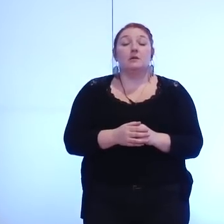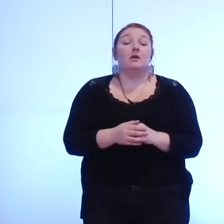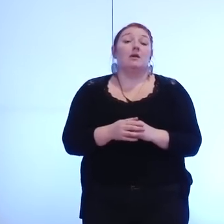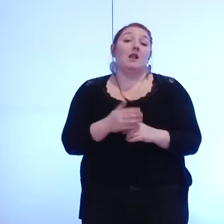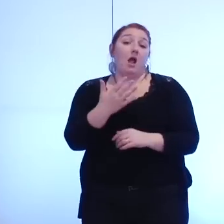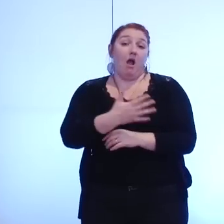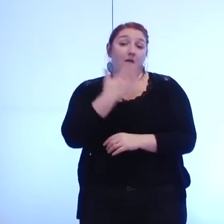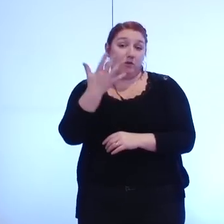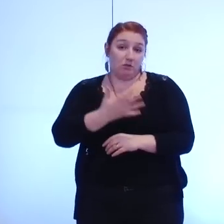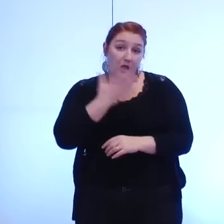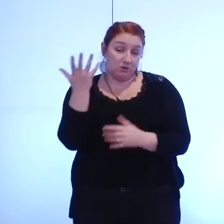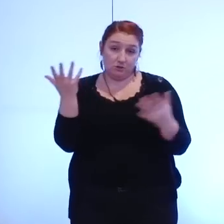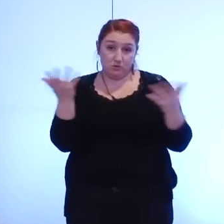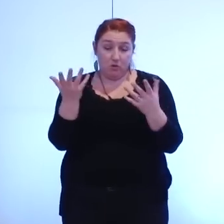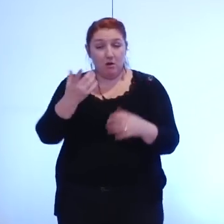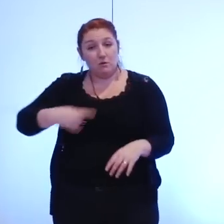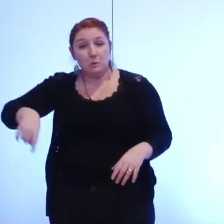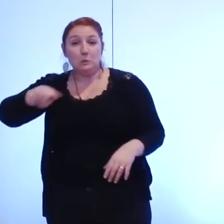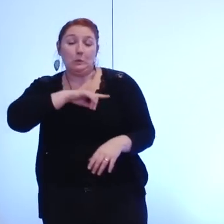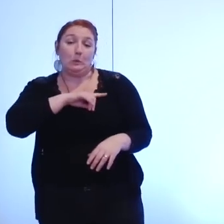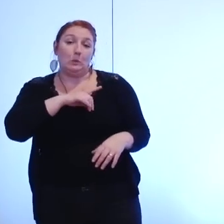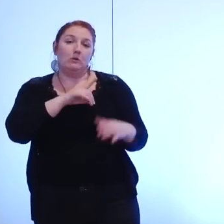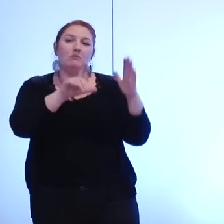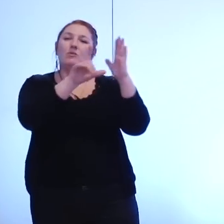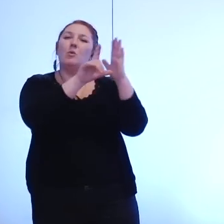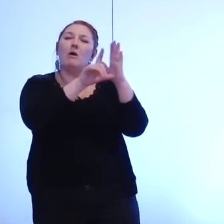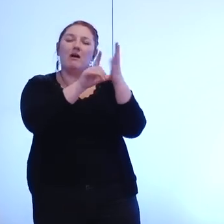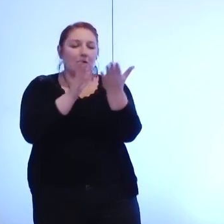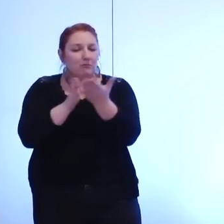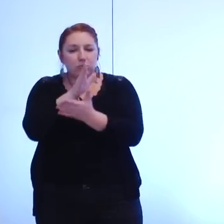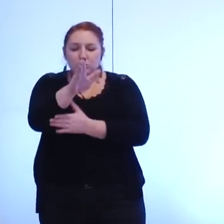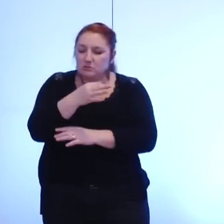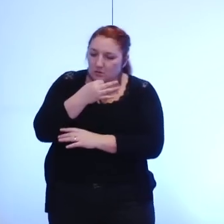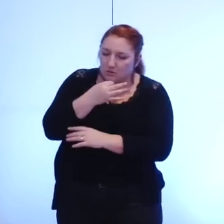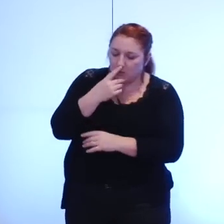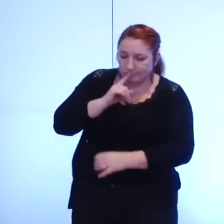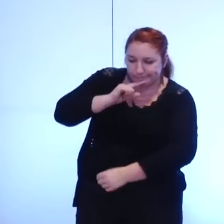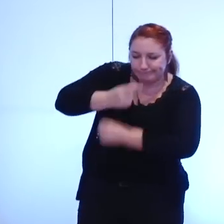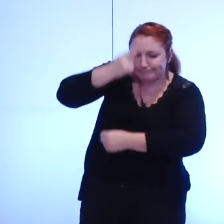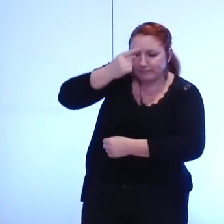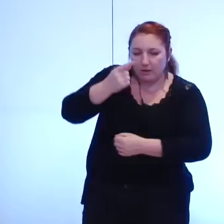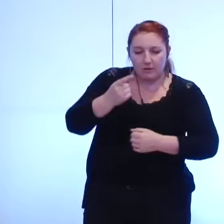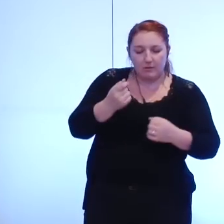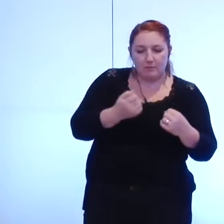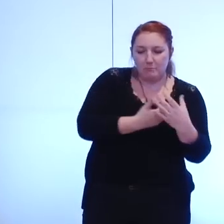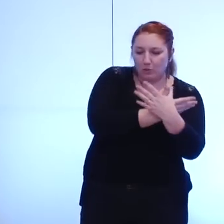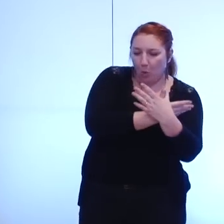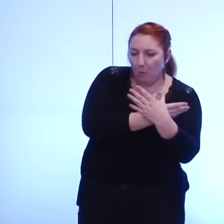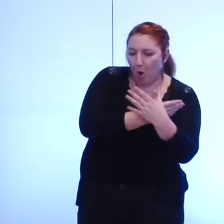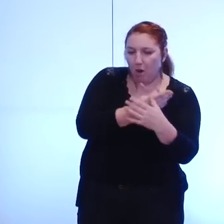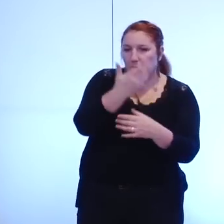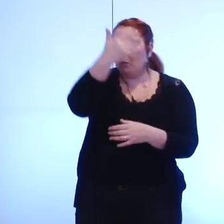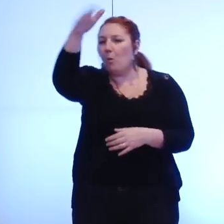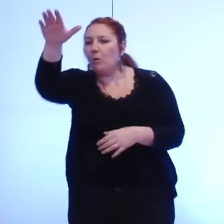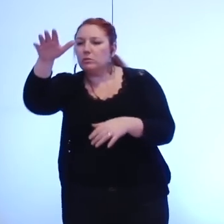nous laissons de côté effectivement dans la loi ce projet qui est de dire finalement la compétitivité entre les métropoles ça a été dit